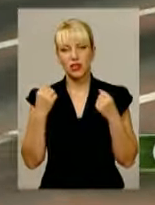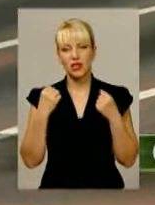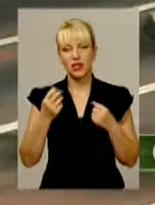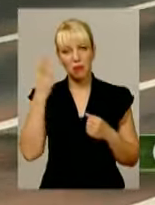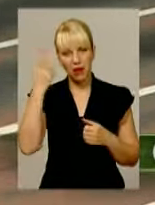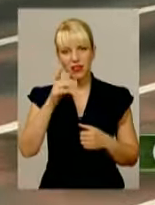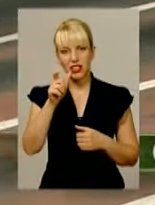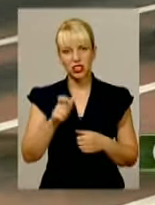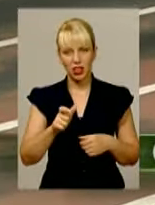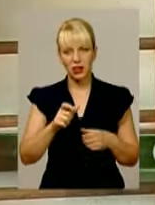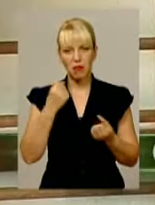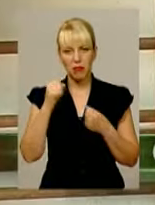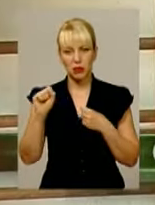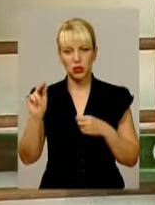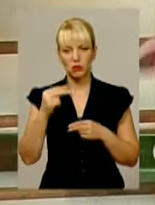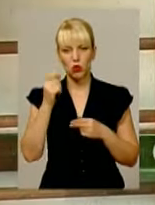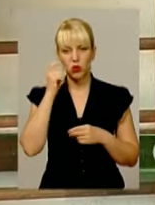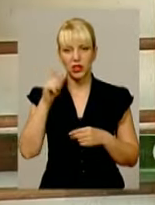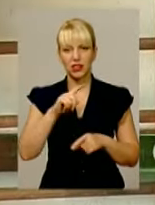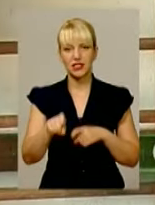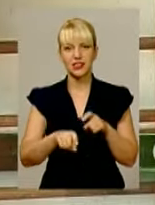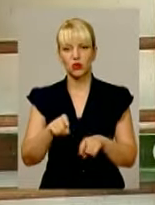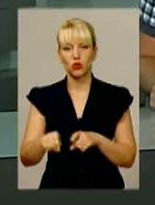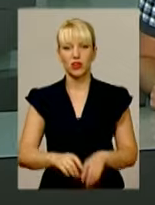– переможниця чемпіонату України з легкої атлетики.